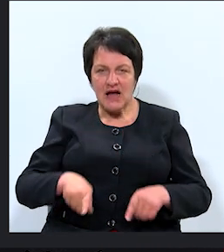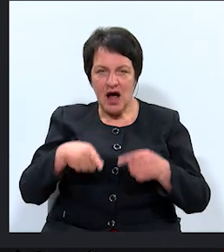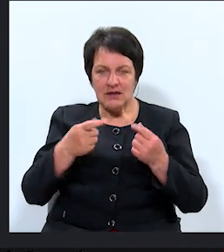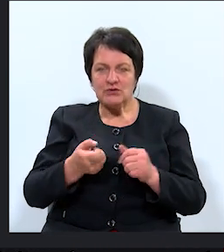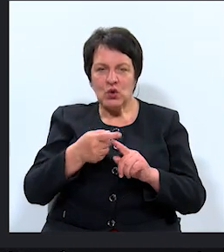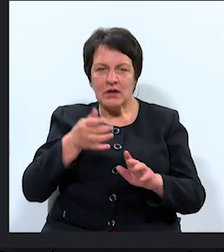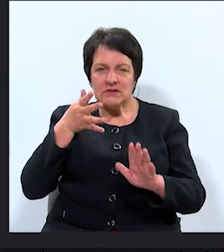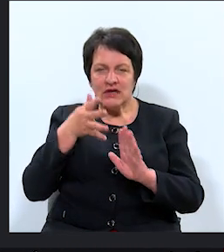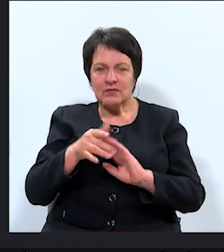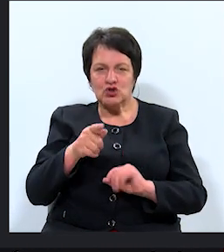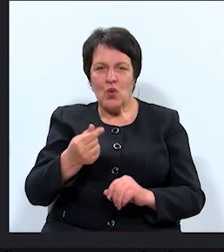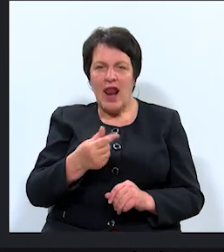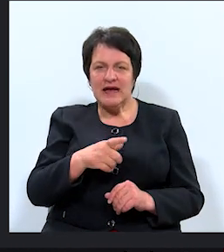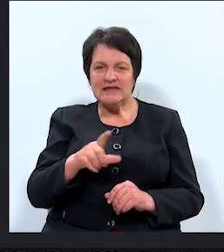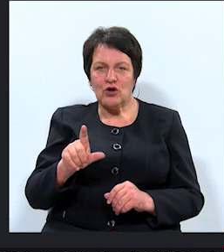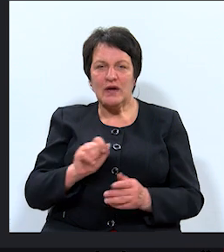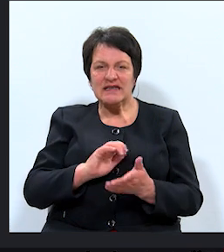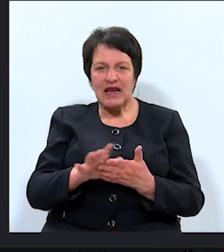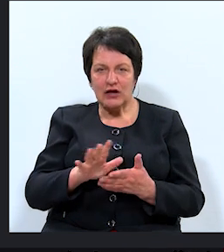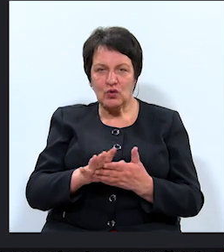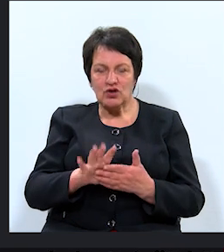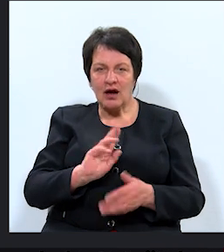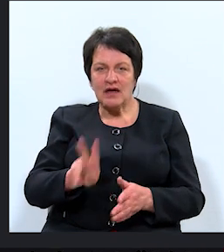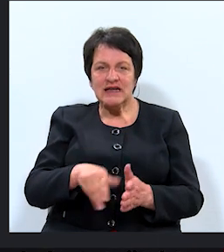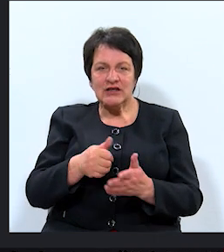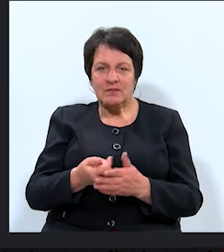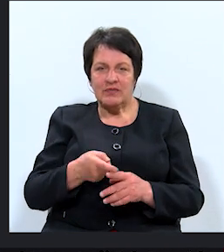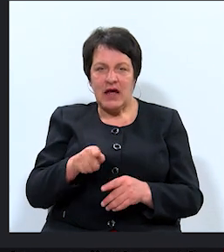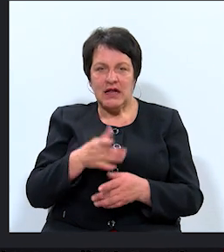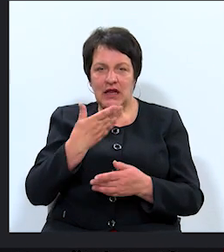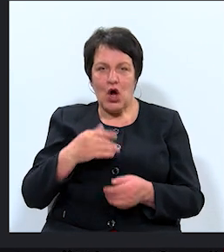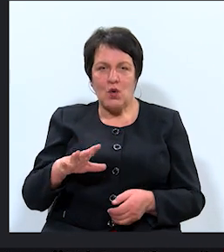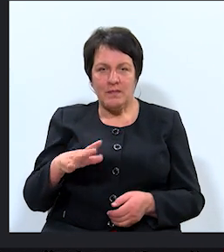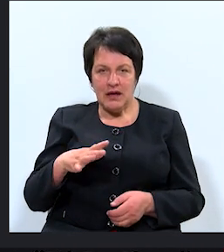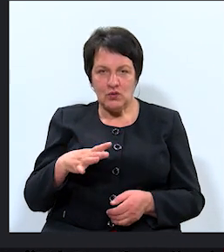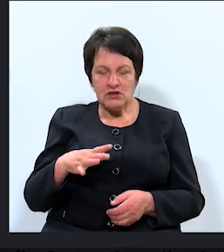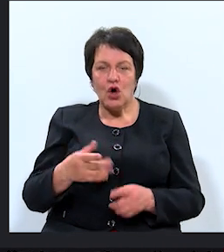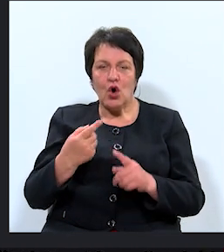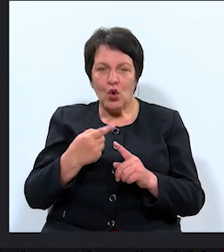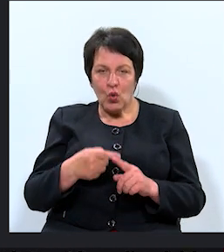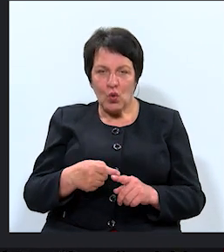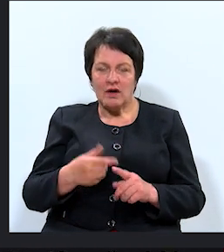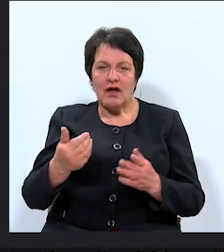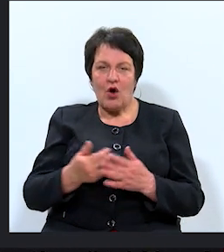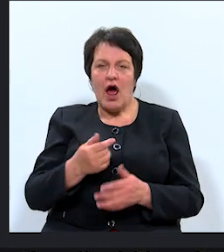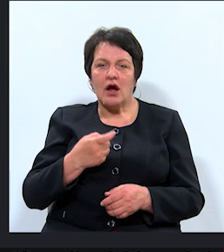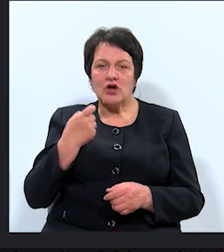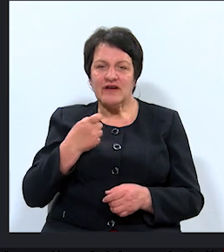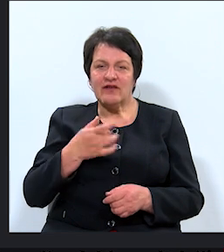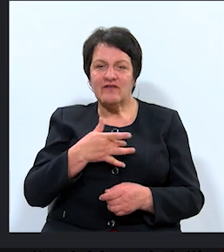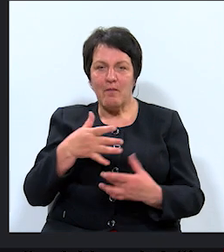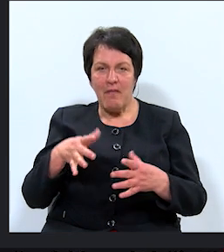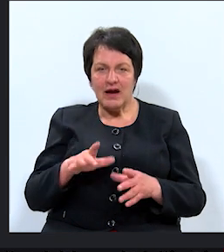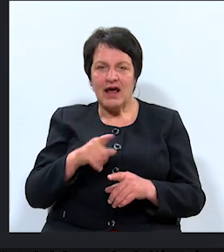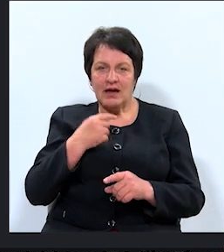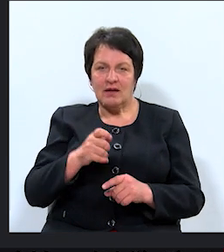caursklīdīgi šo līdzakļu izlietošanu, kas līdz šim tāds nav bijis un līdz ar to jaunā konservatīvā partija grib uzsver